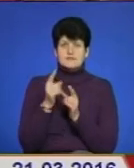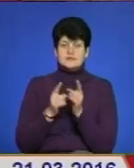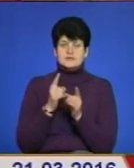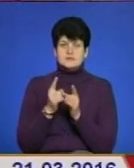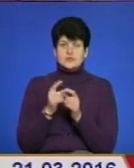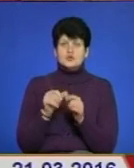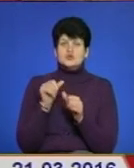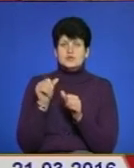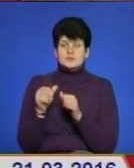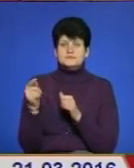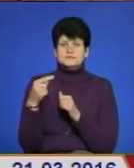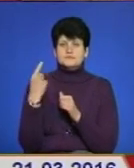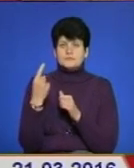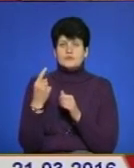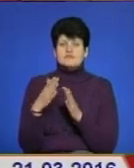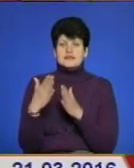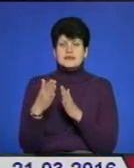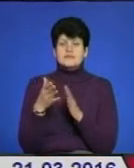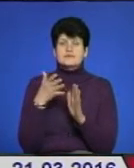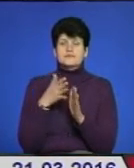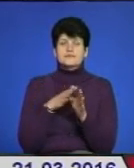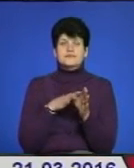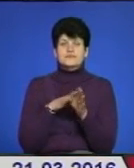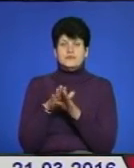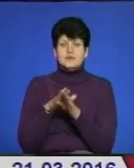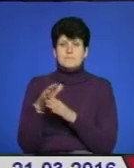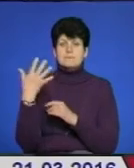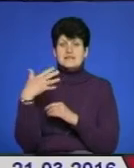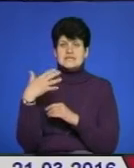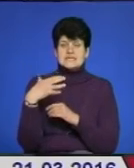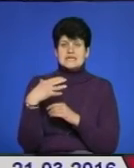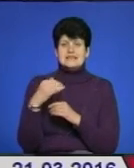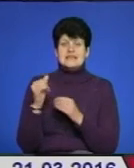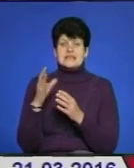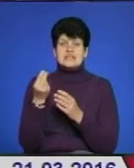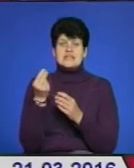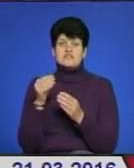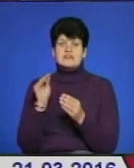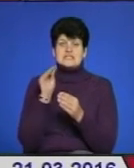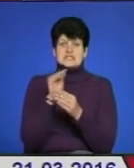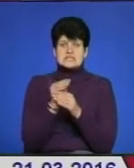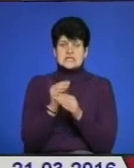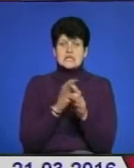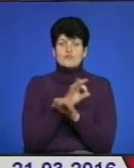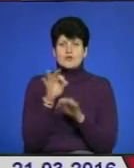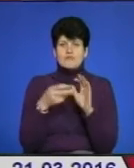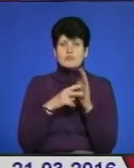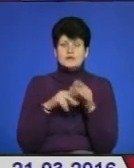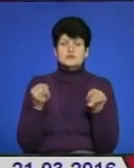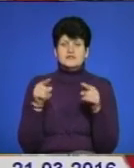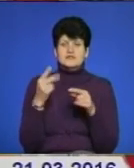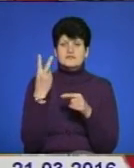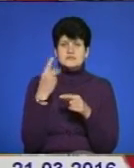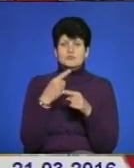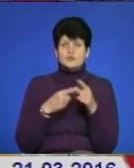Зокрема, на Тернопільщині у стадії реалізації понад 50 інвестиційних проєктів. У планах створити близько 2,5